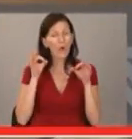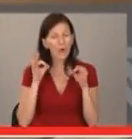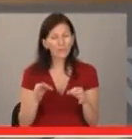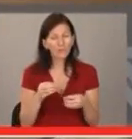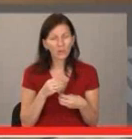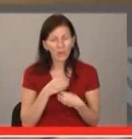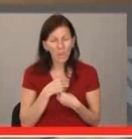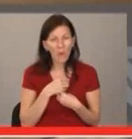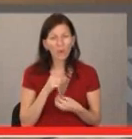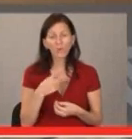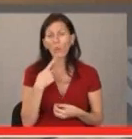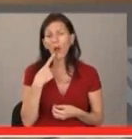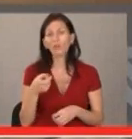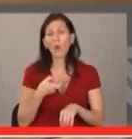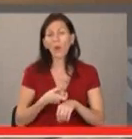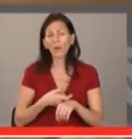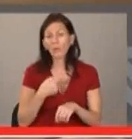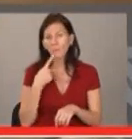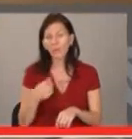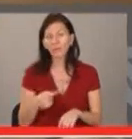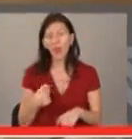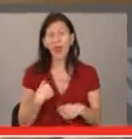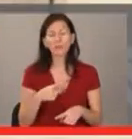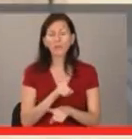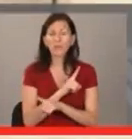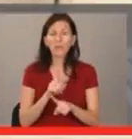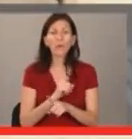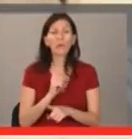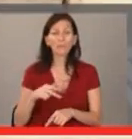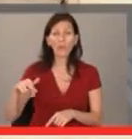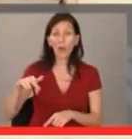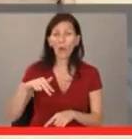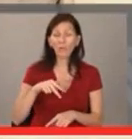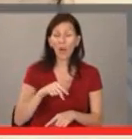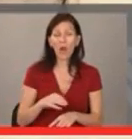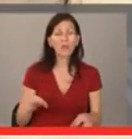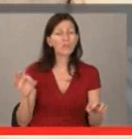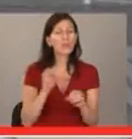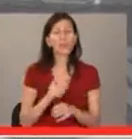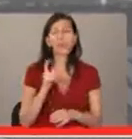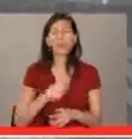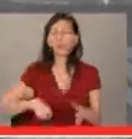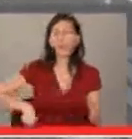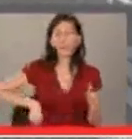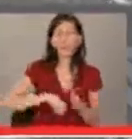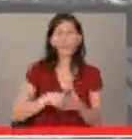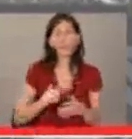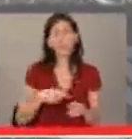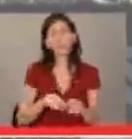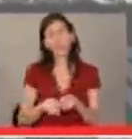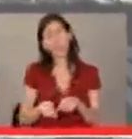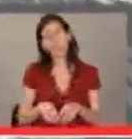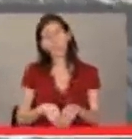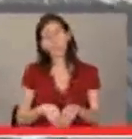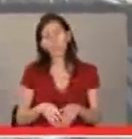Но истинската болнка дойде, когато лекарите ми съобщиха новината. Аз никога нямаше да мога да ходя. Никога нямаше да мога да ритем с